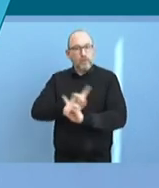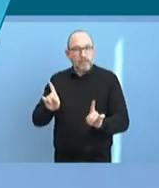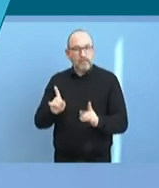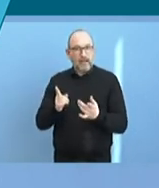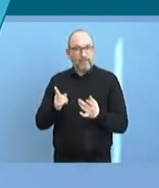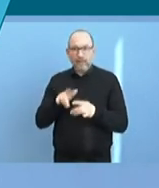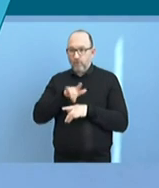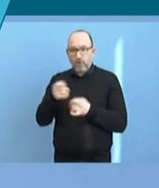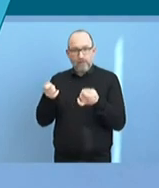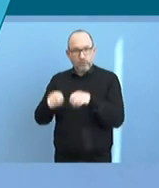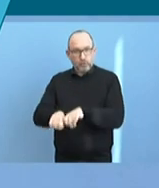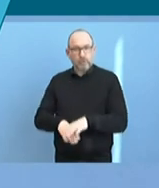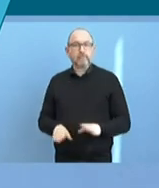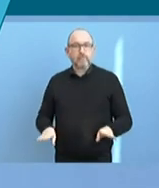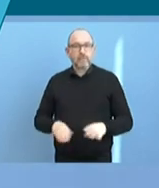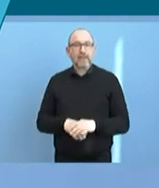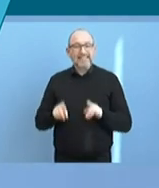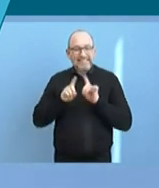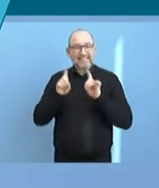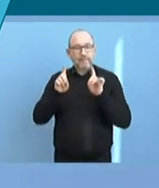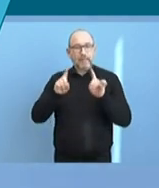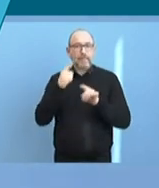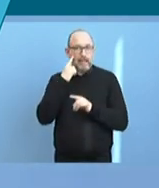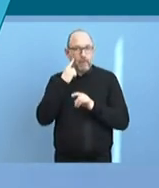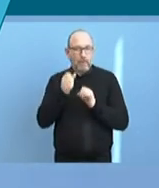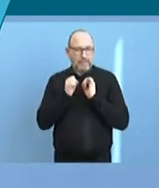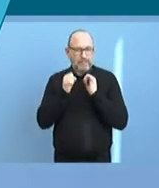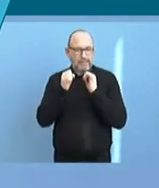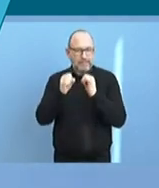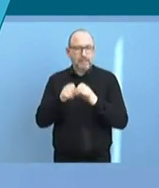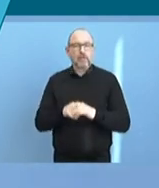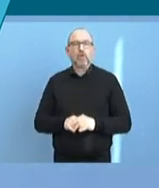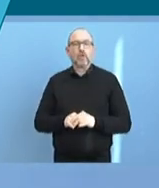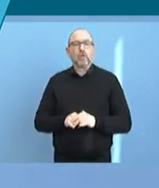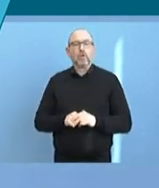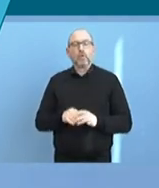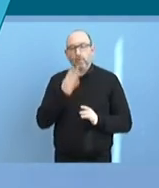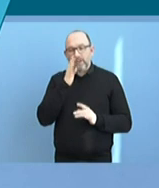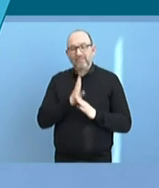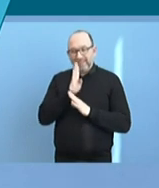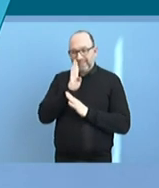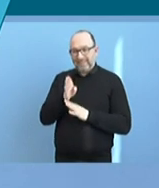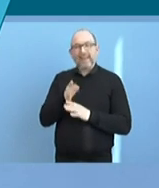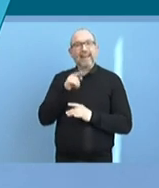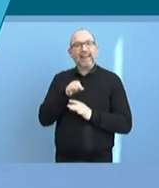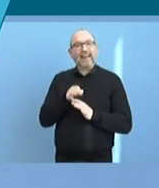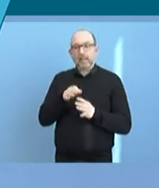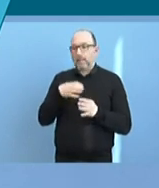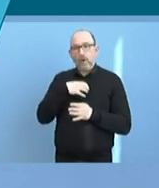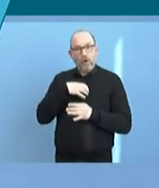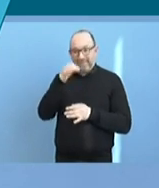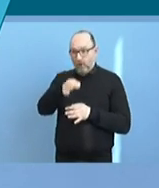sind. An all diesen Themen sind wir dran. Wir bemühen uns, da im direkten Kontakt mit den zuständigen Behörden vor Ort